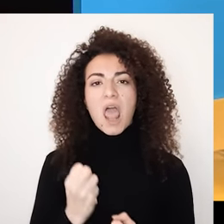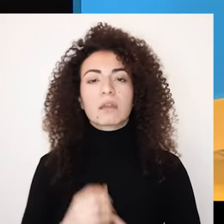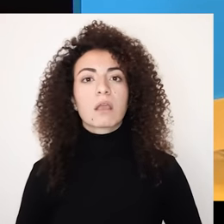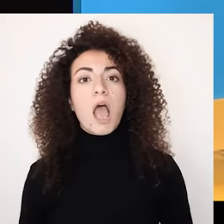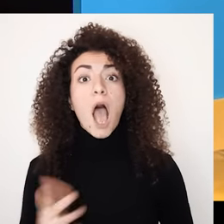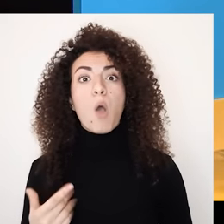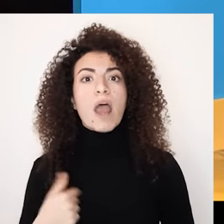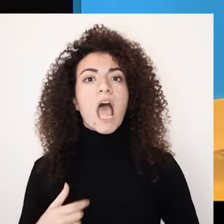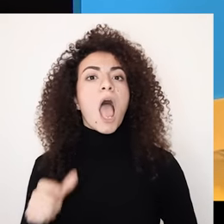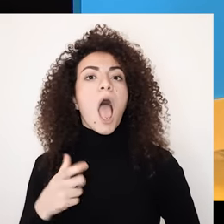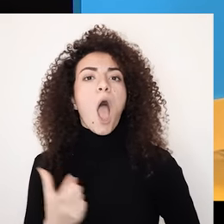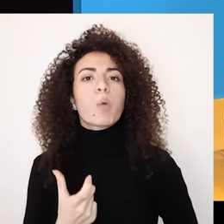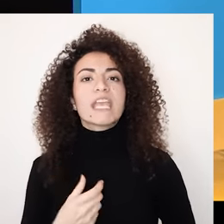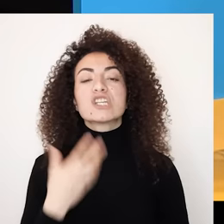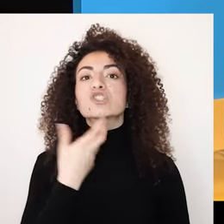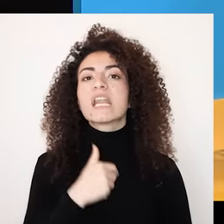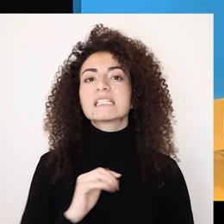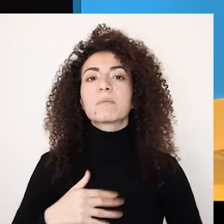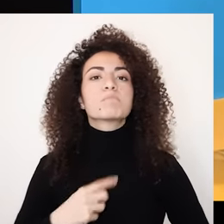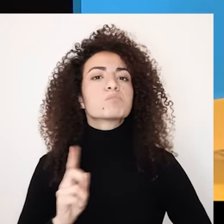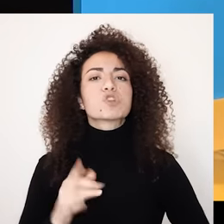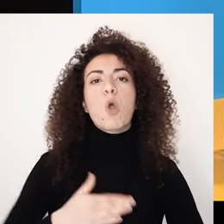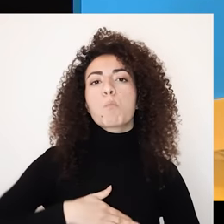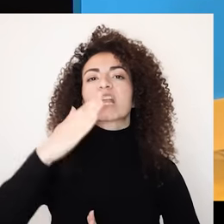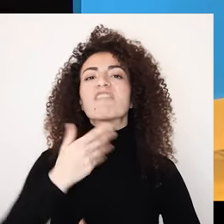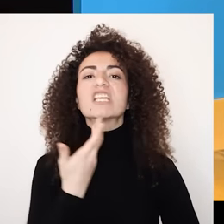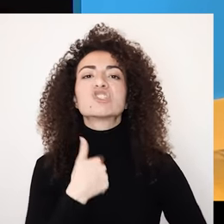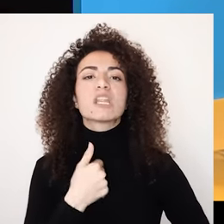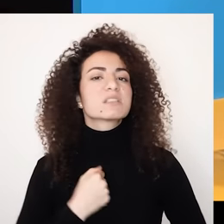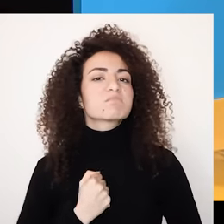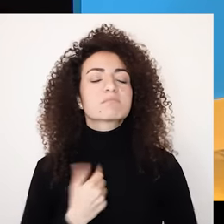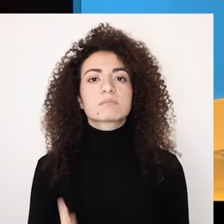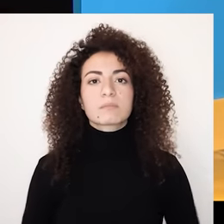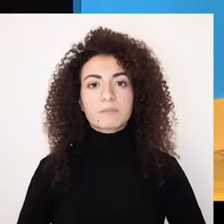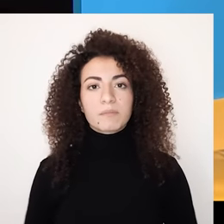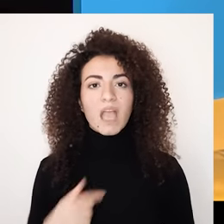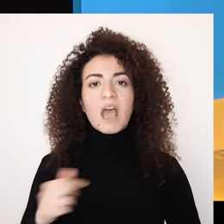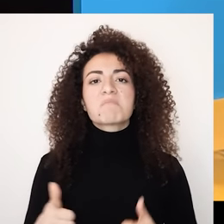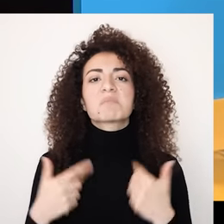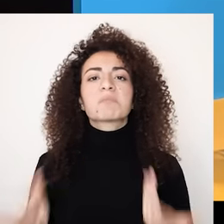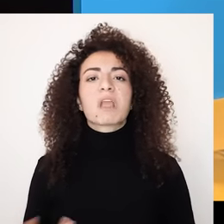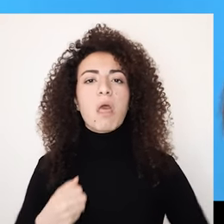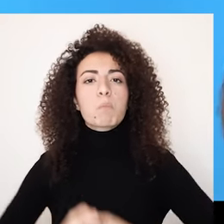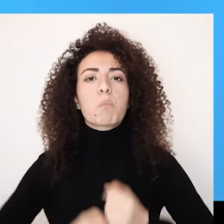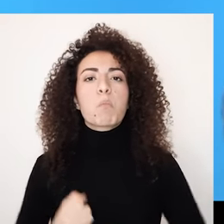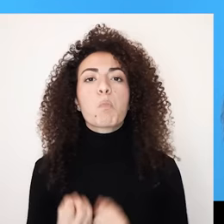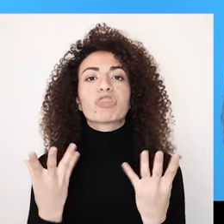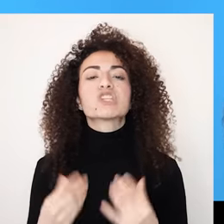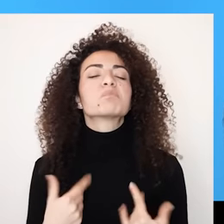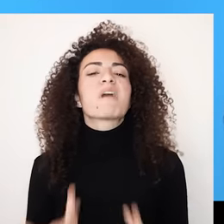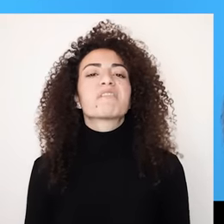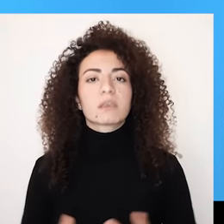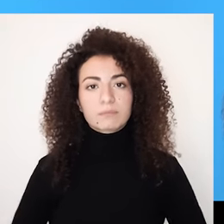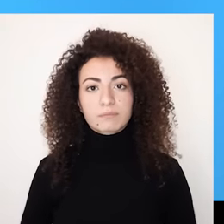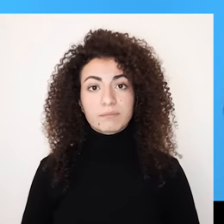هوية جنسية أو بأحسن أحوال غير مكتفين جنسياً نحن عدمين نفع وغير منتجين هالمقودات